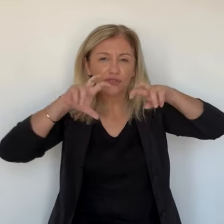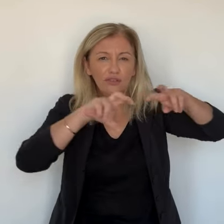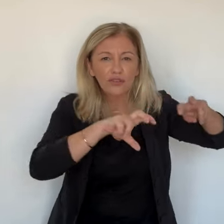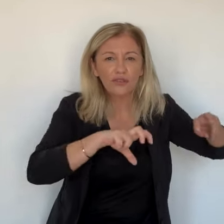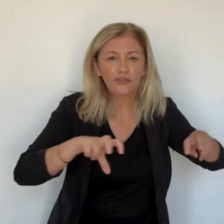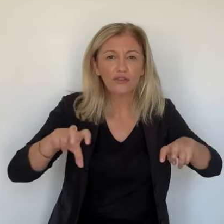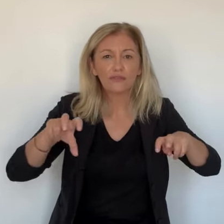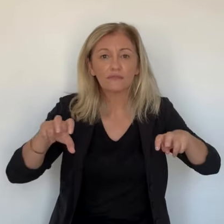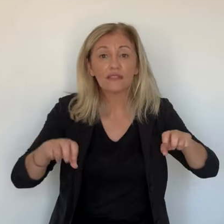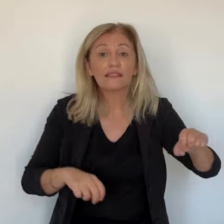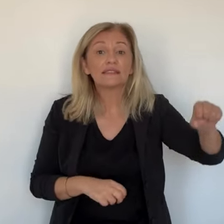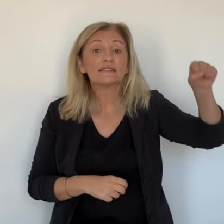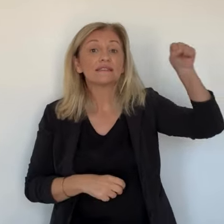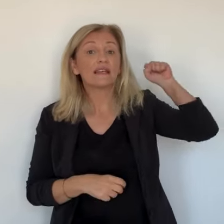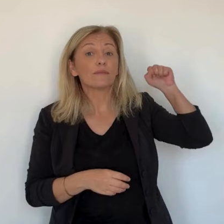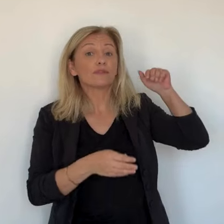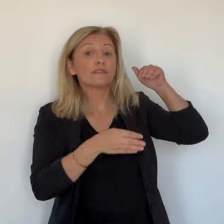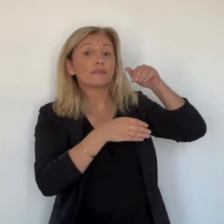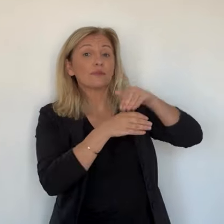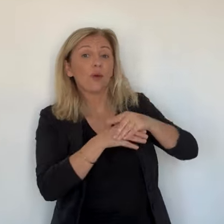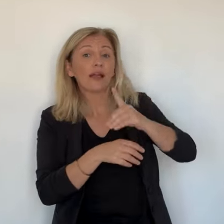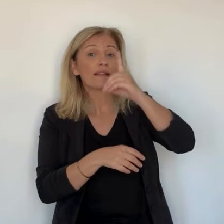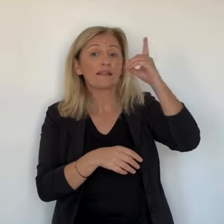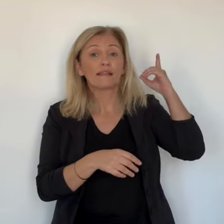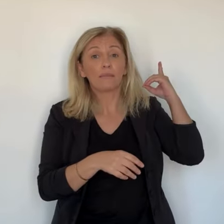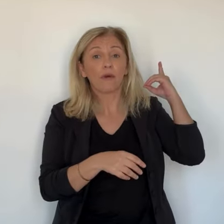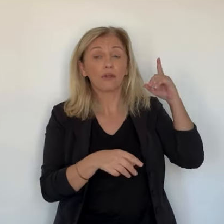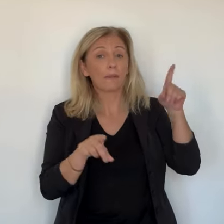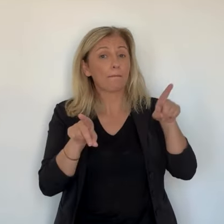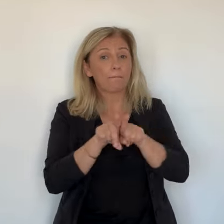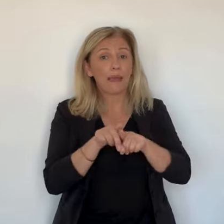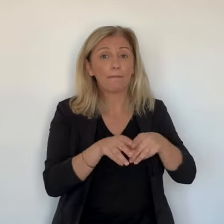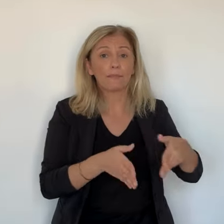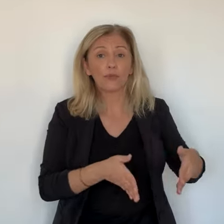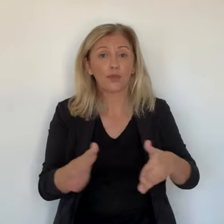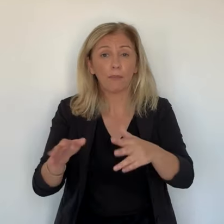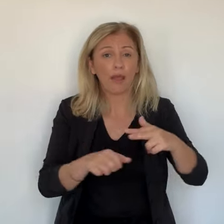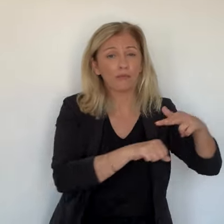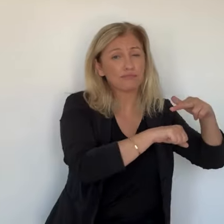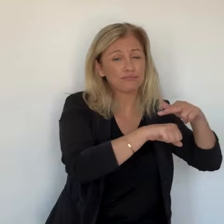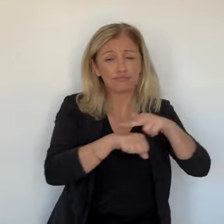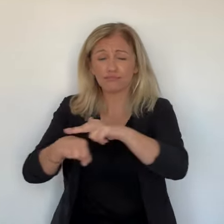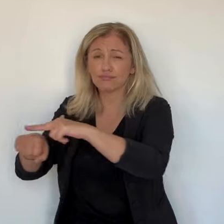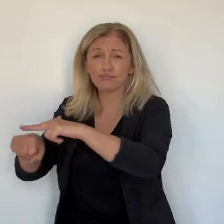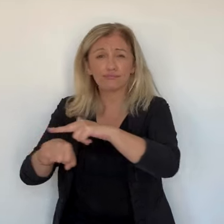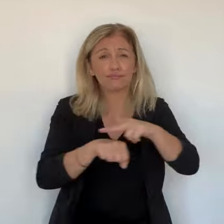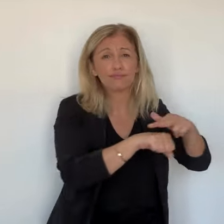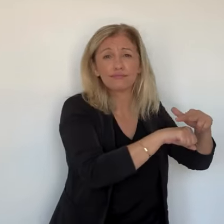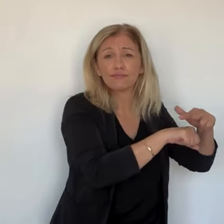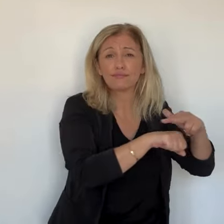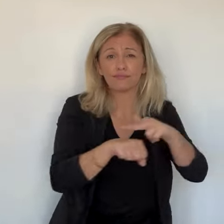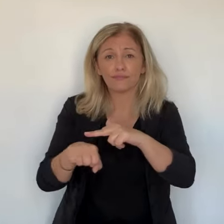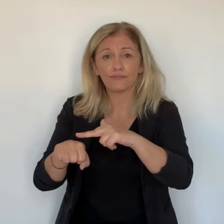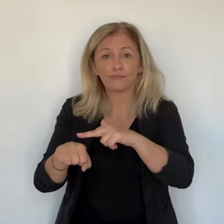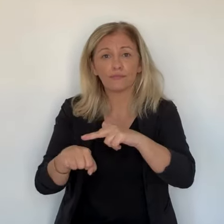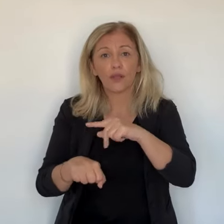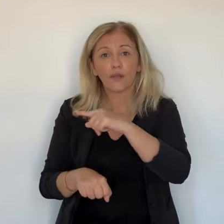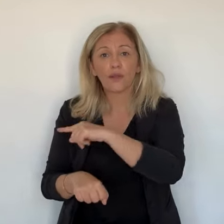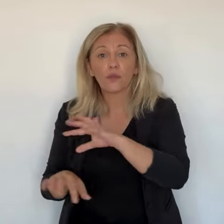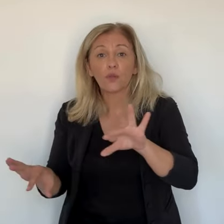rapport à ce qui avait été entreprise samedi soir et dimanche. On l'a retrouvé à 2,5 à vol d'oiseau de son point